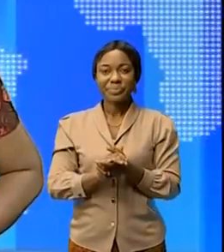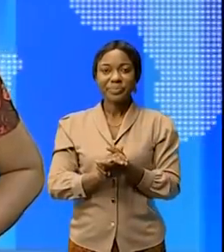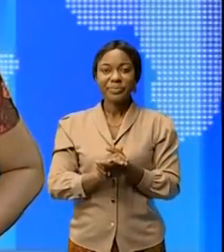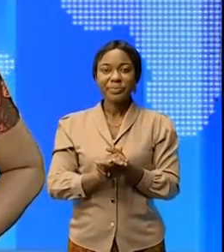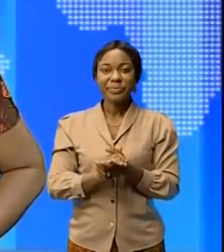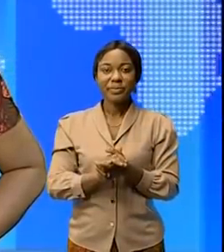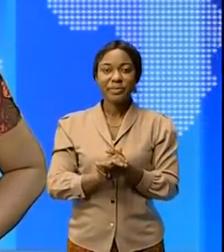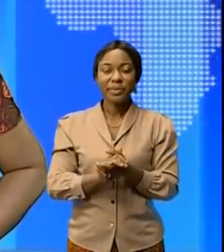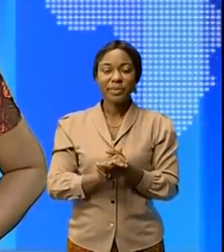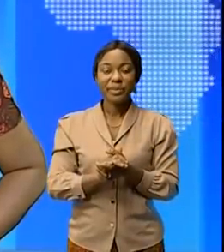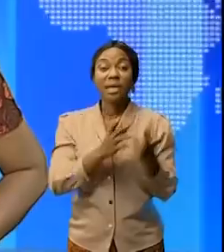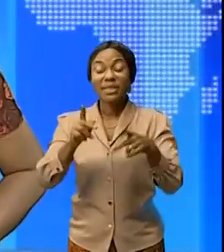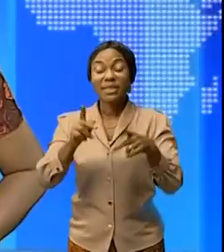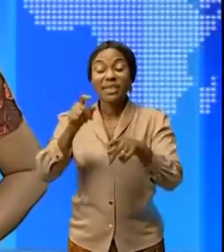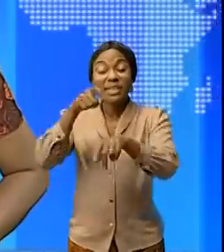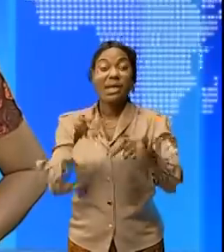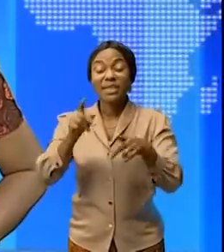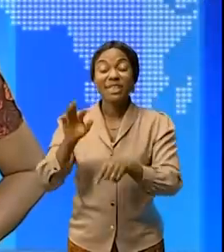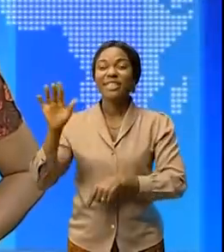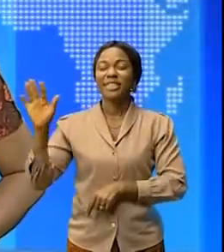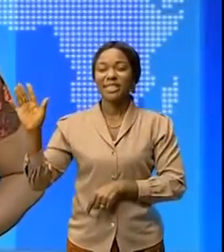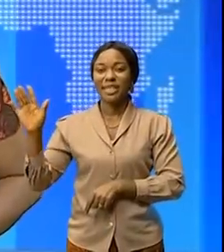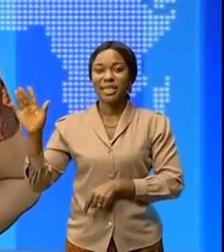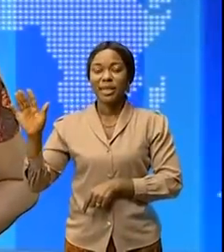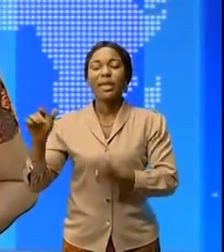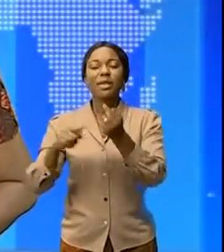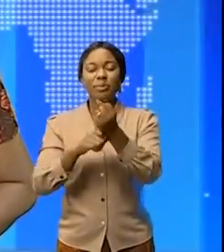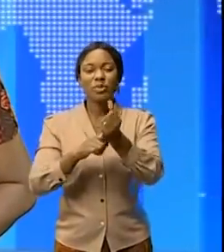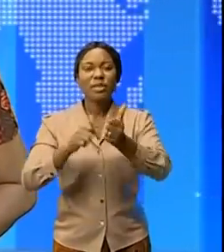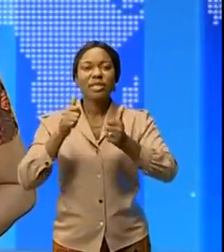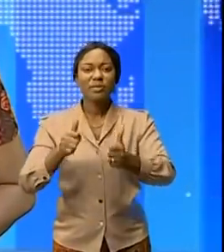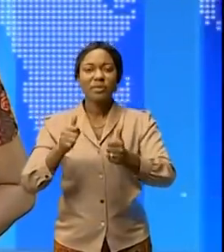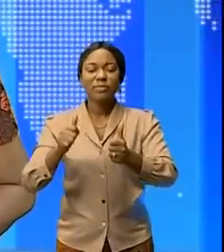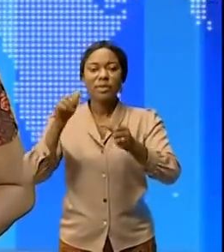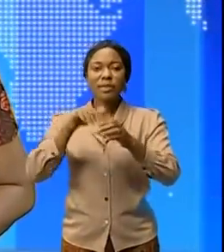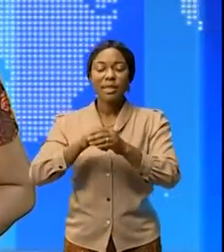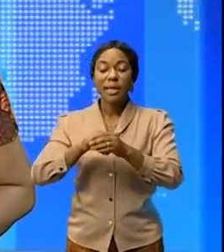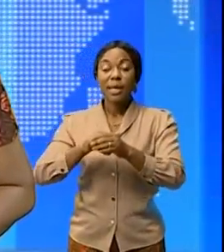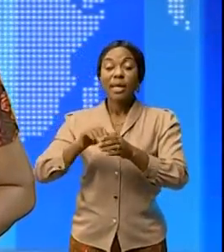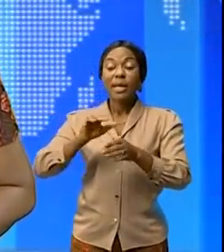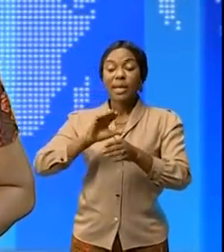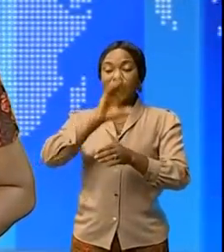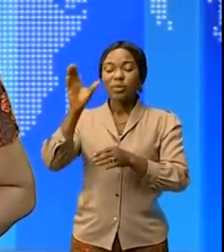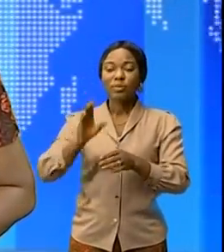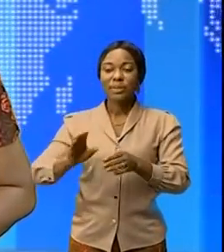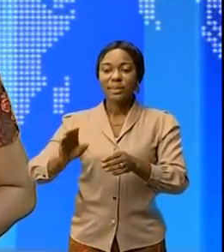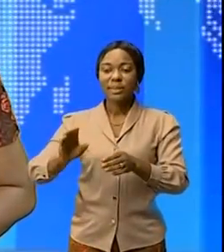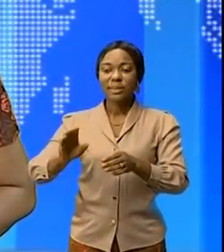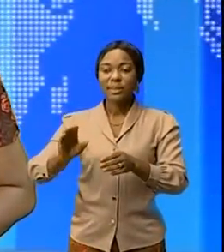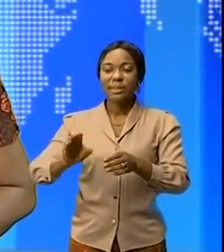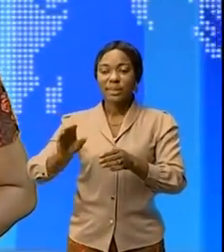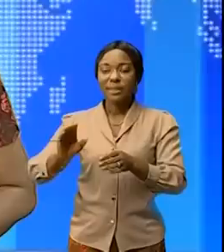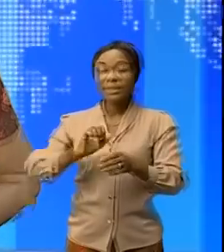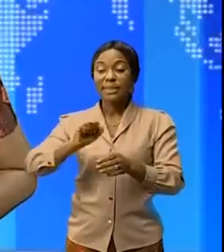pendant ce temps les habitants du quartier Ngafani dans la commune de Selembao lancent un cri d'alarme